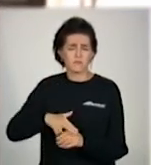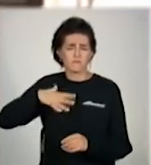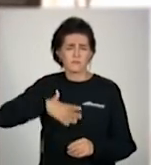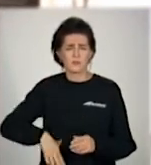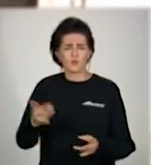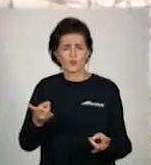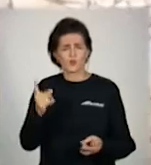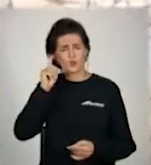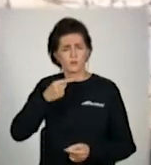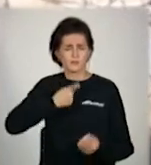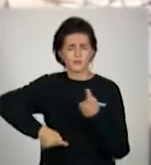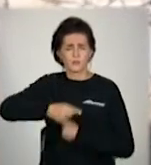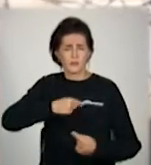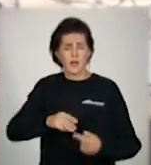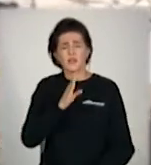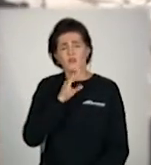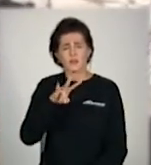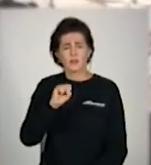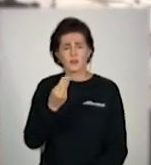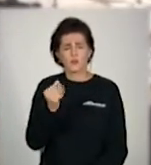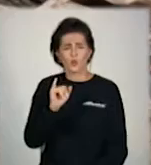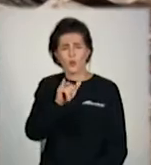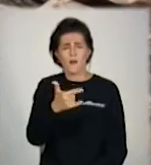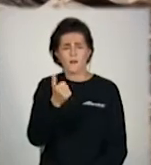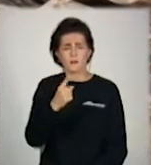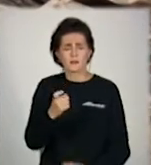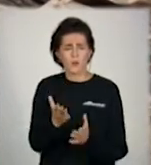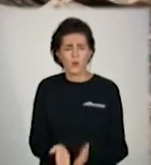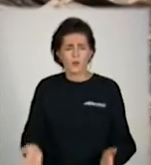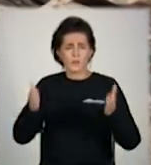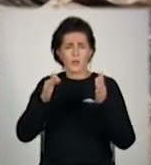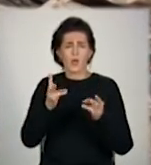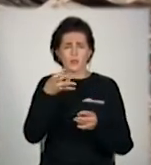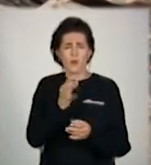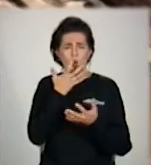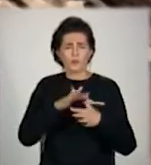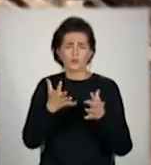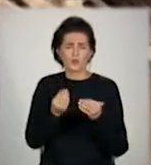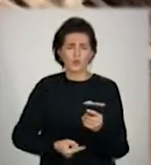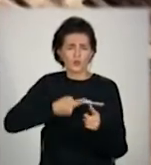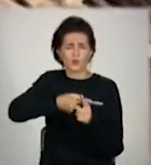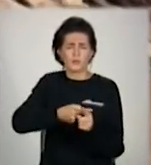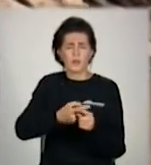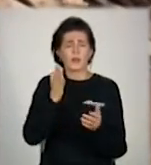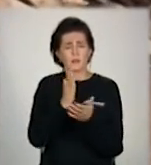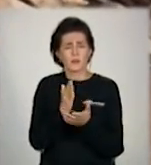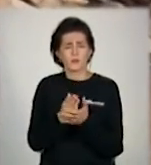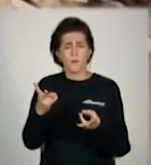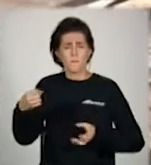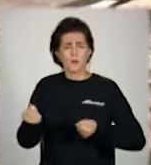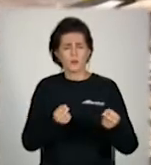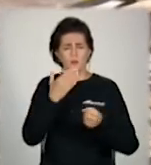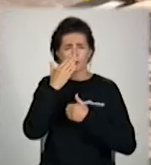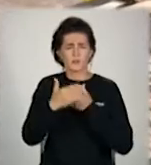якось крутитися треба. Пані Наталія має газовий котел. Та підтоплює ще й додатково. Ну, треба дві машини. Ну, треба майже